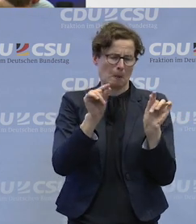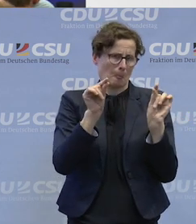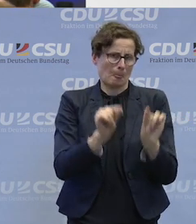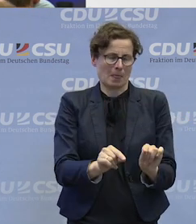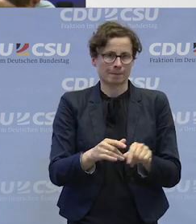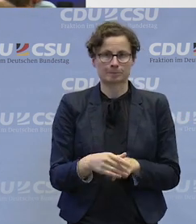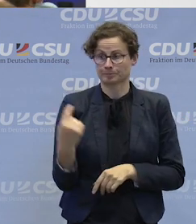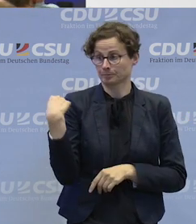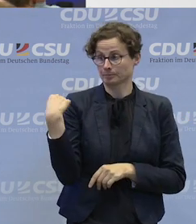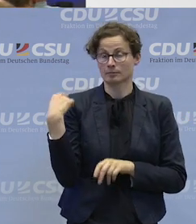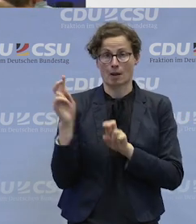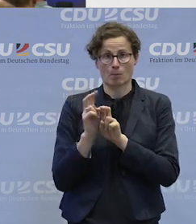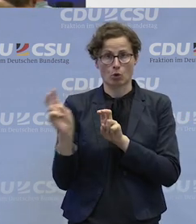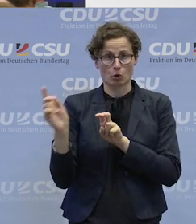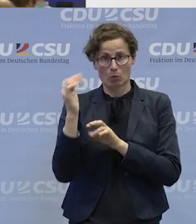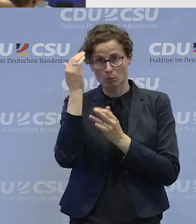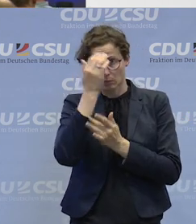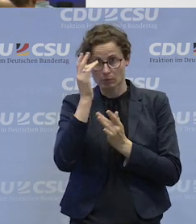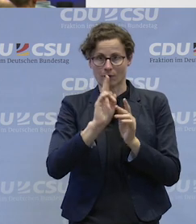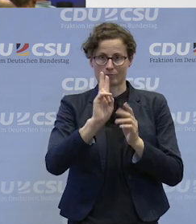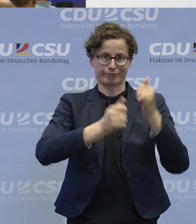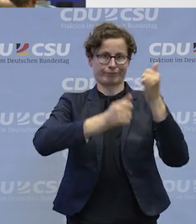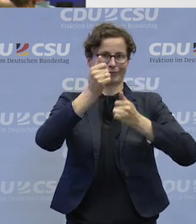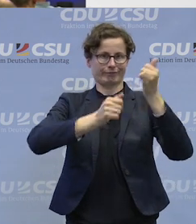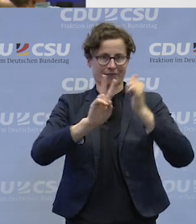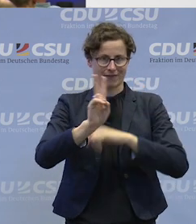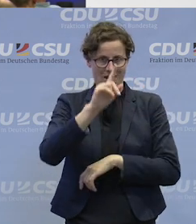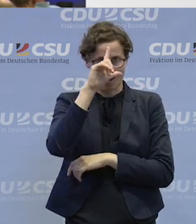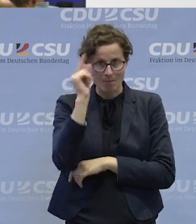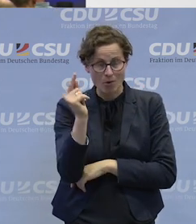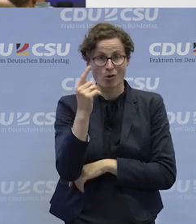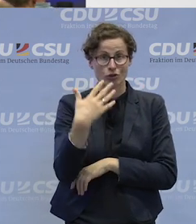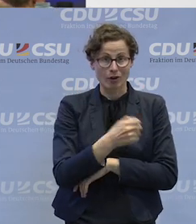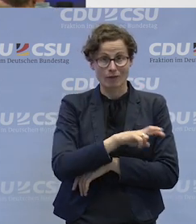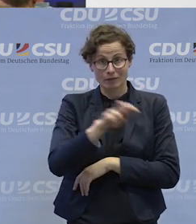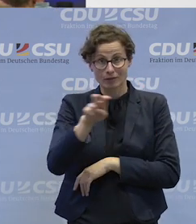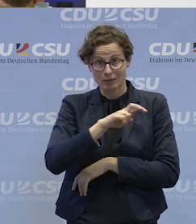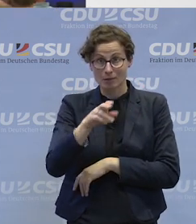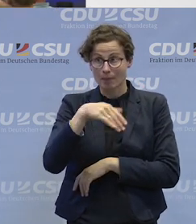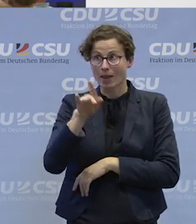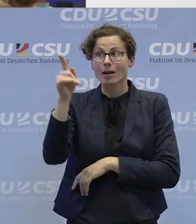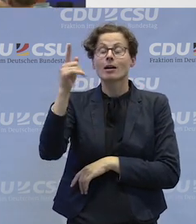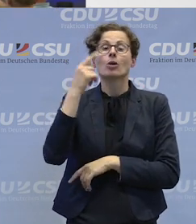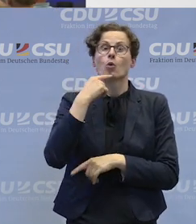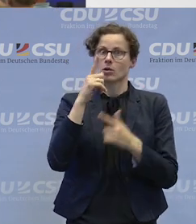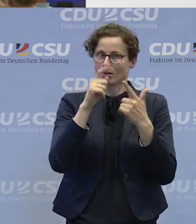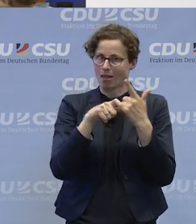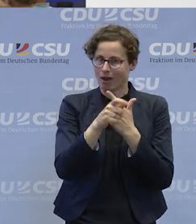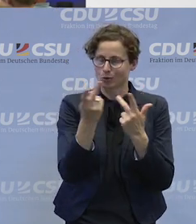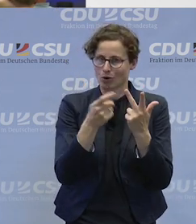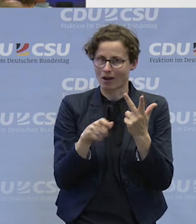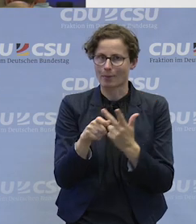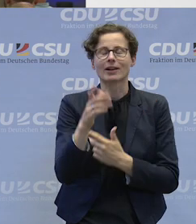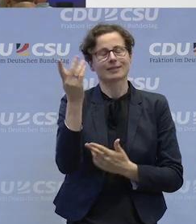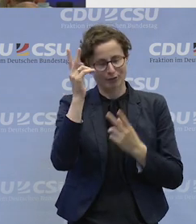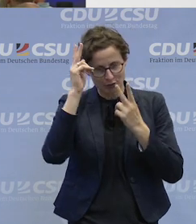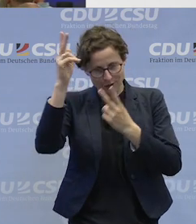da die Frage, wer liegt jetzt nun an der Spitze, Hamburg oder das Saarland? Würden Sie vielleicht ein Land, falls nicht zu vergessen. Ein Land, falls nicht